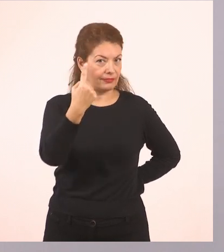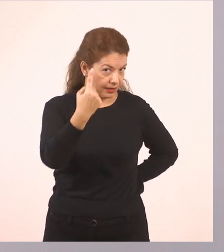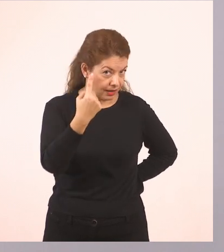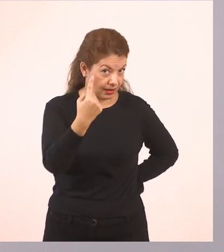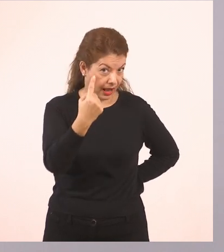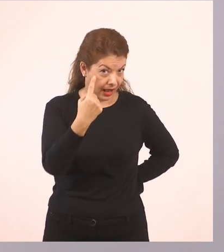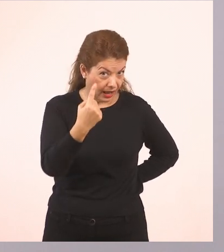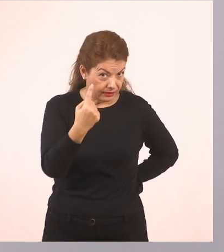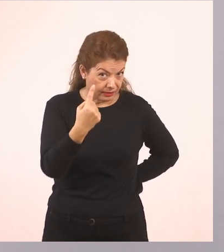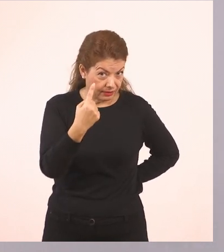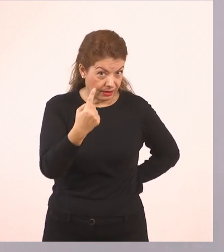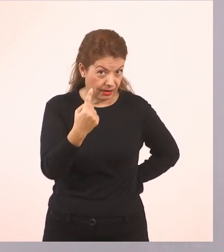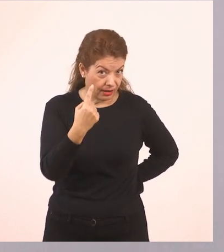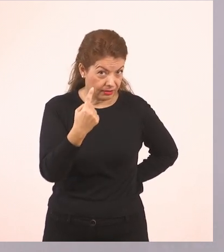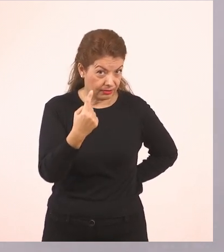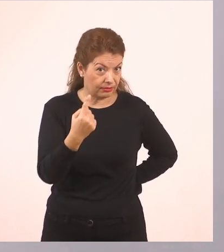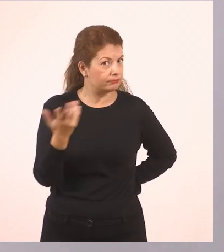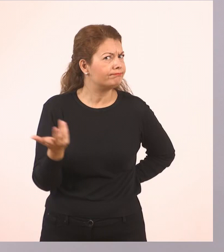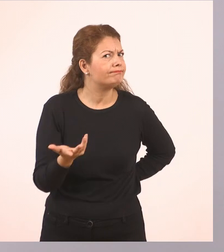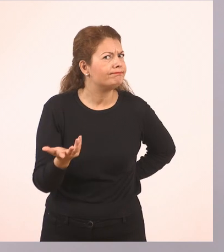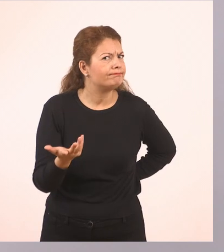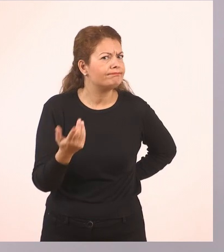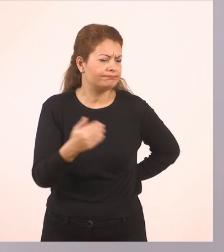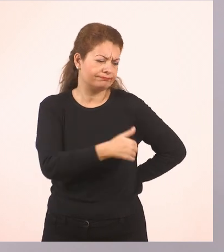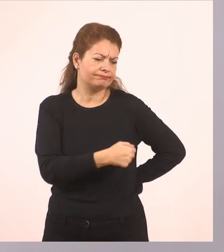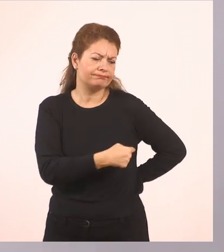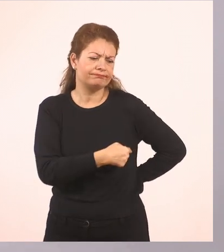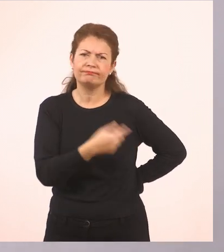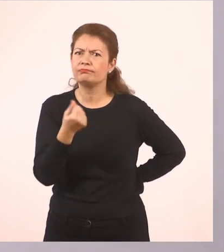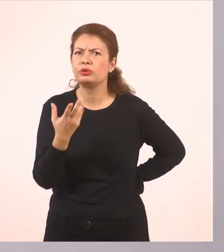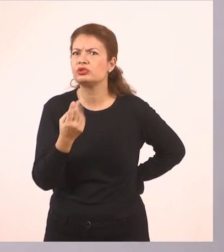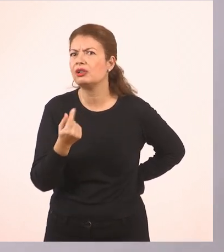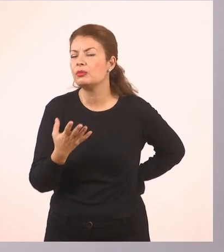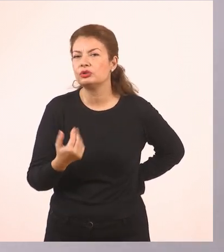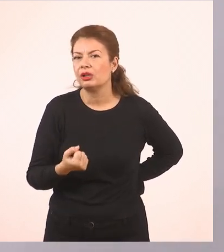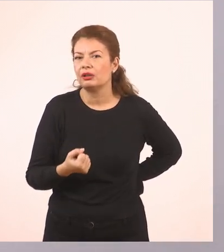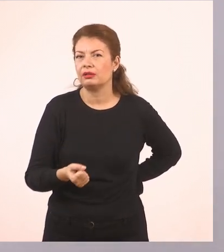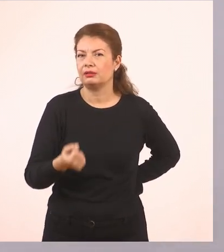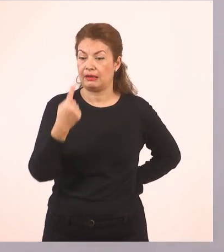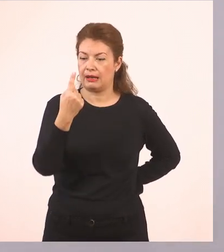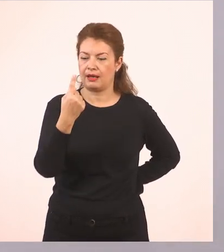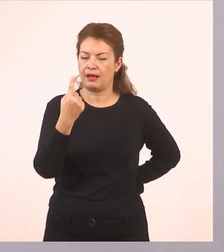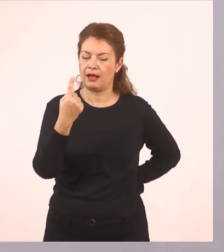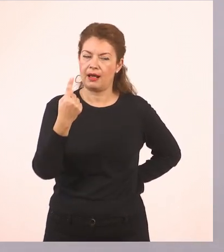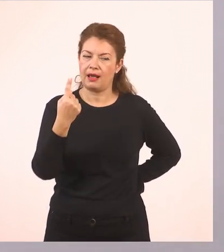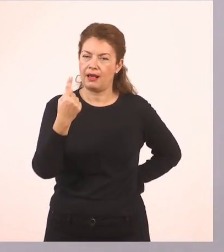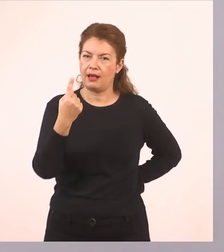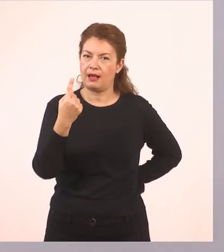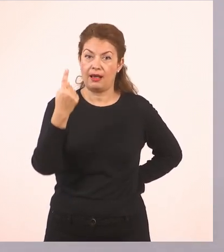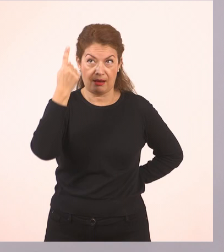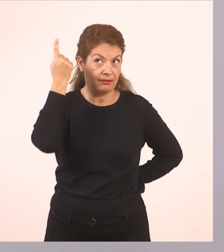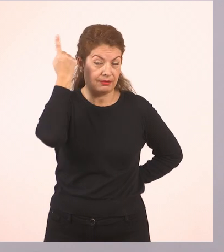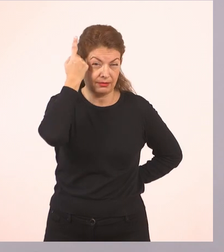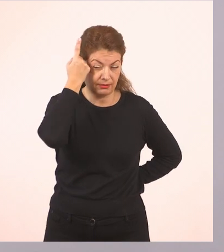Ένας λοιπόν και πόσοι για το 5. Ένας. Το βάζω στο νου